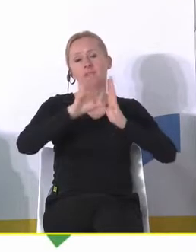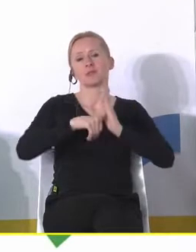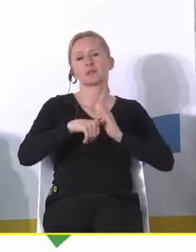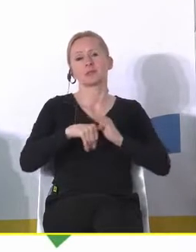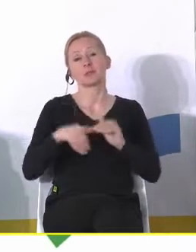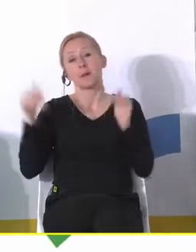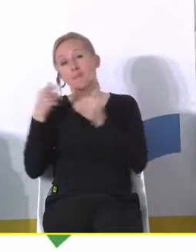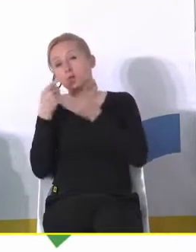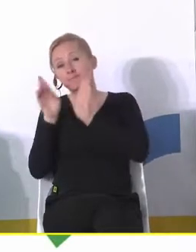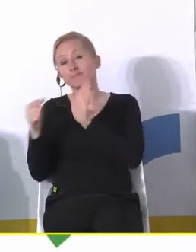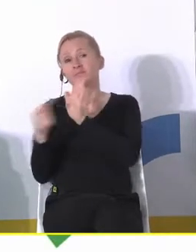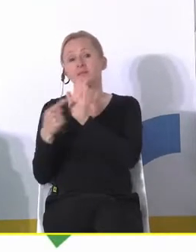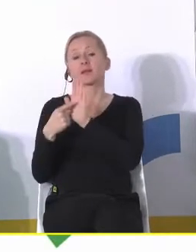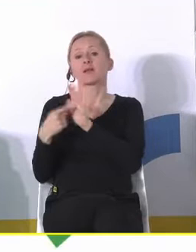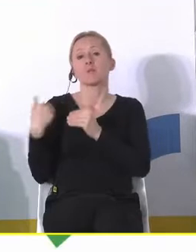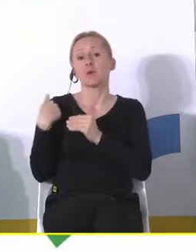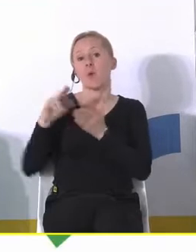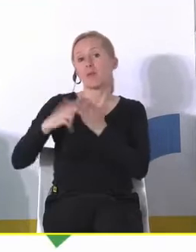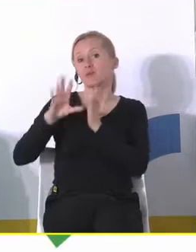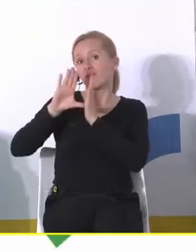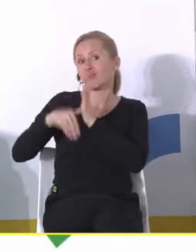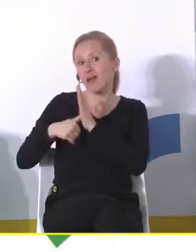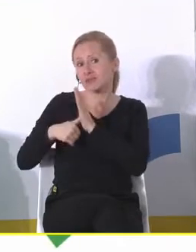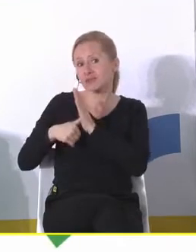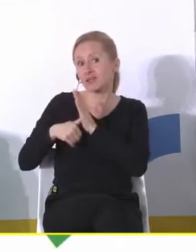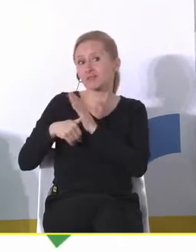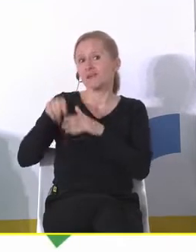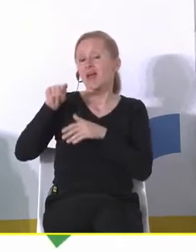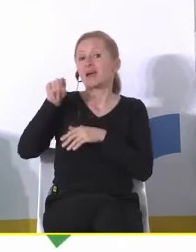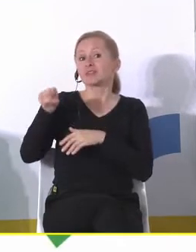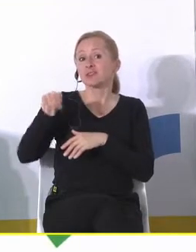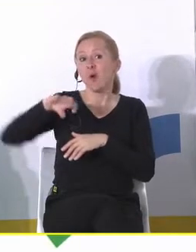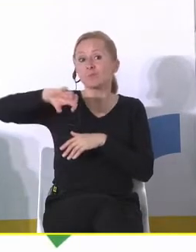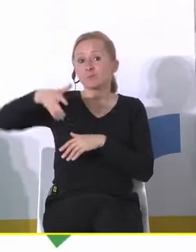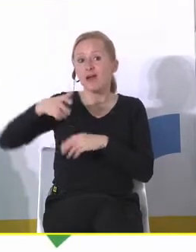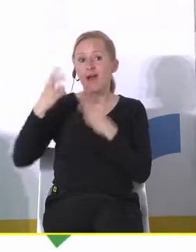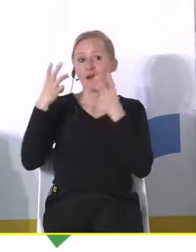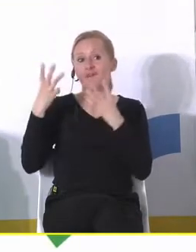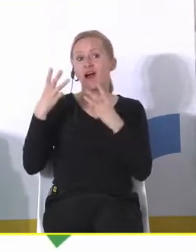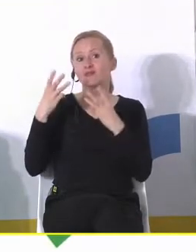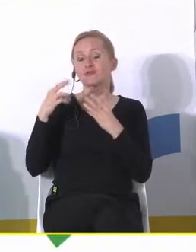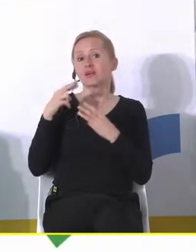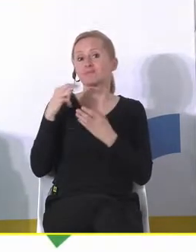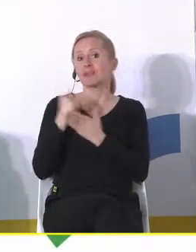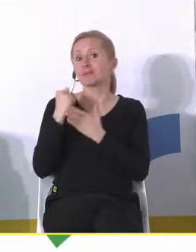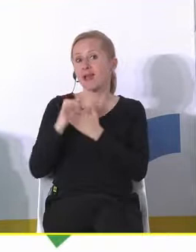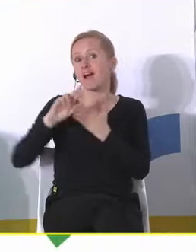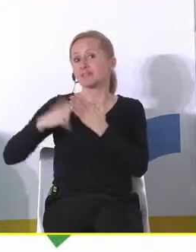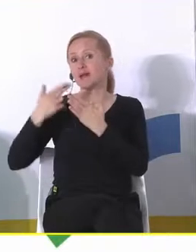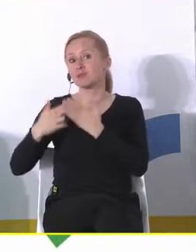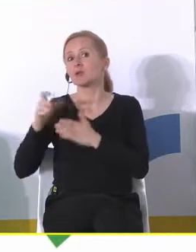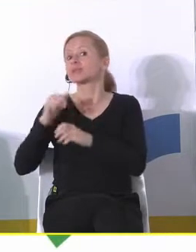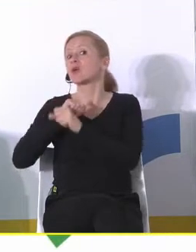może taką wskazówką byłoby to, że w miastach po prostu są zasoby, które mogłyby być ważne dla rodzin, zasoby, które